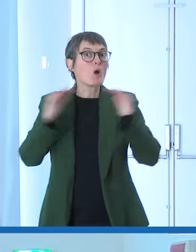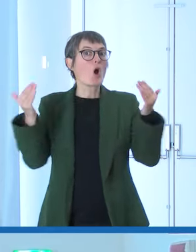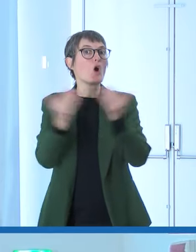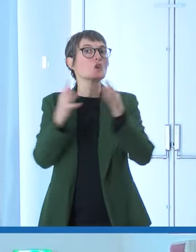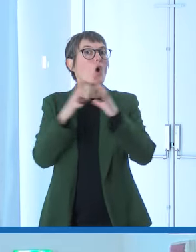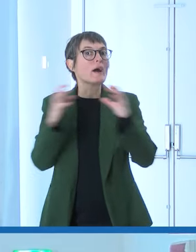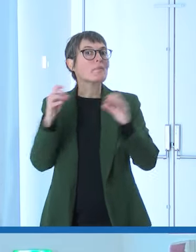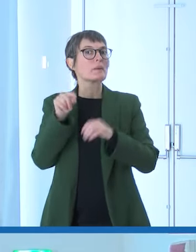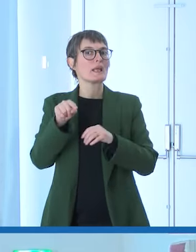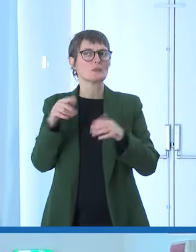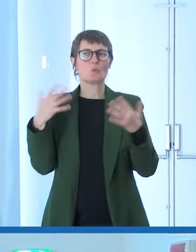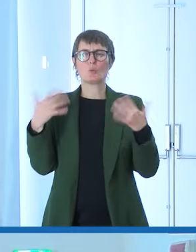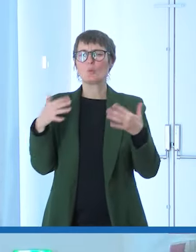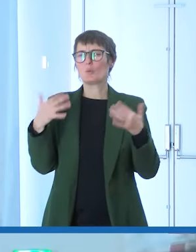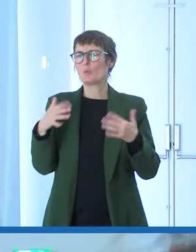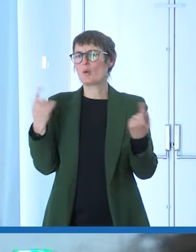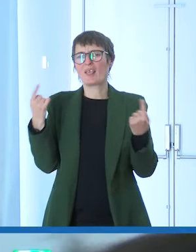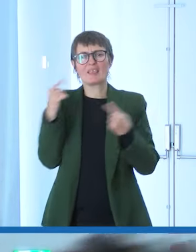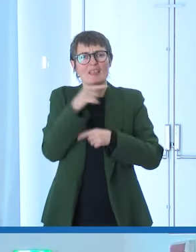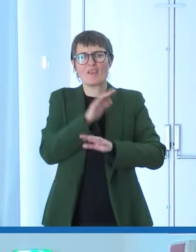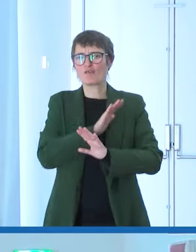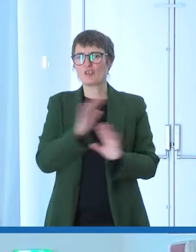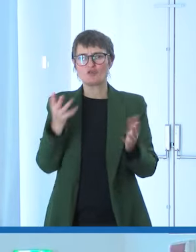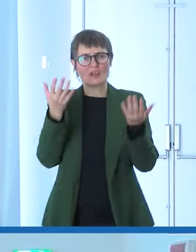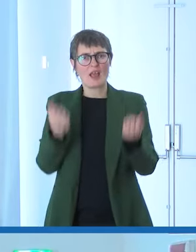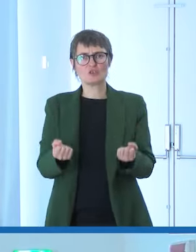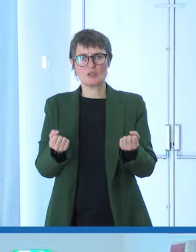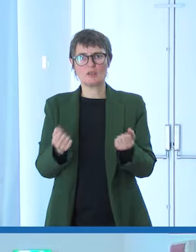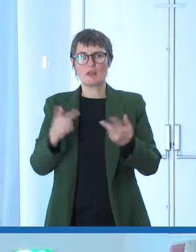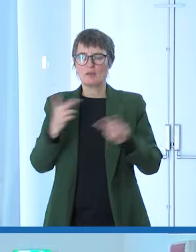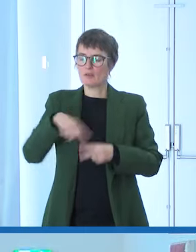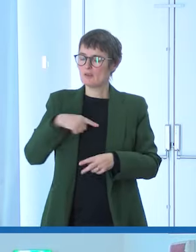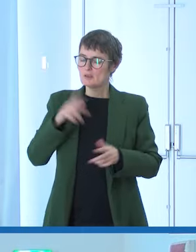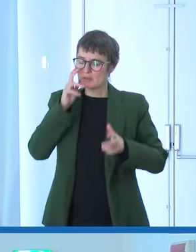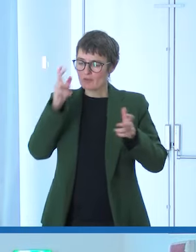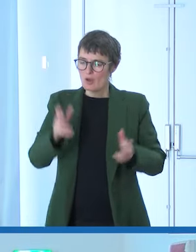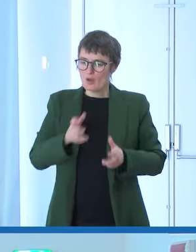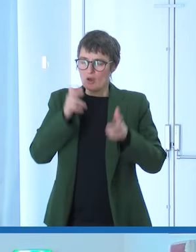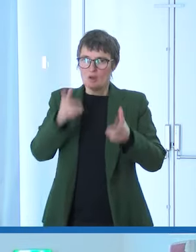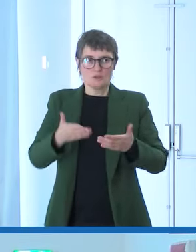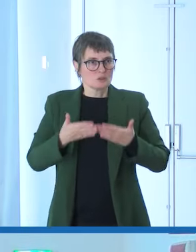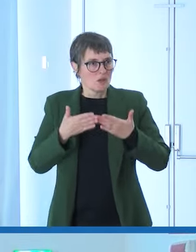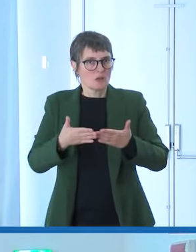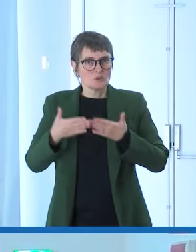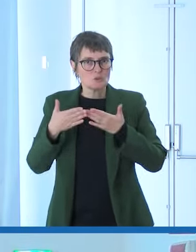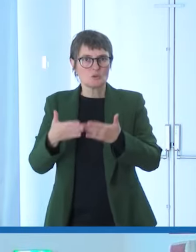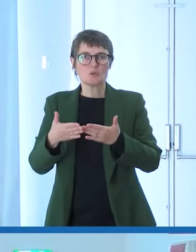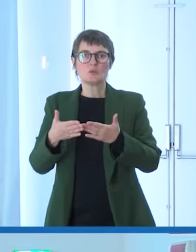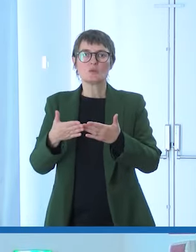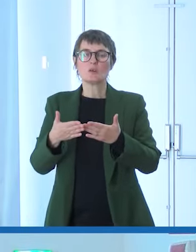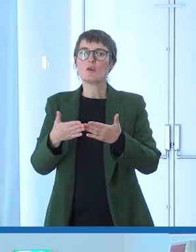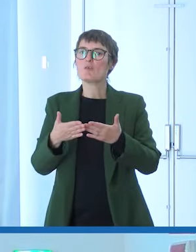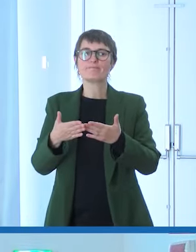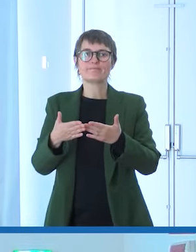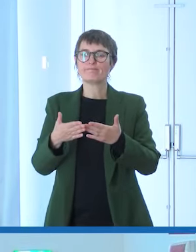Enormi difficoltà. Nonostante i nostri sforzi, i nostri contributi, i nostri aiuti, facciamo veramente